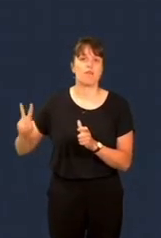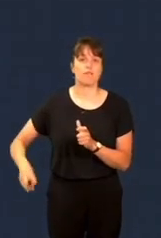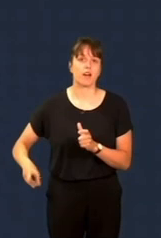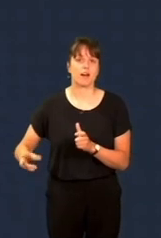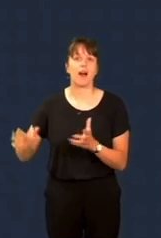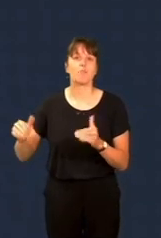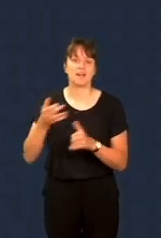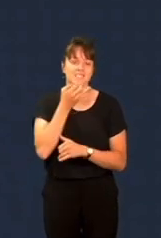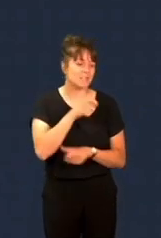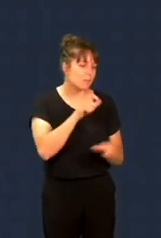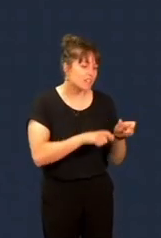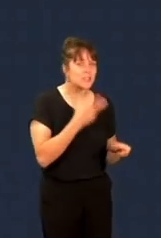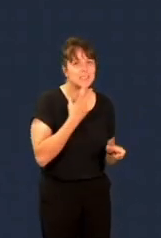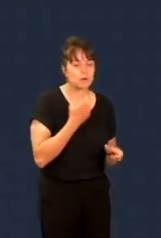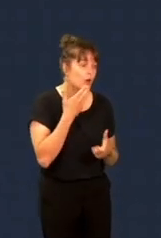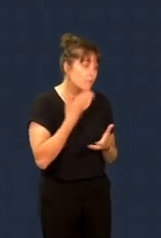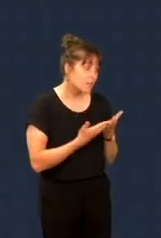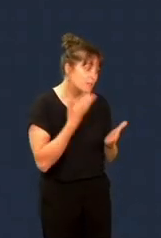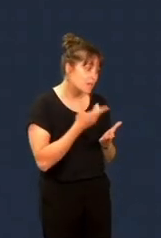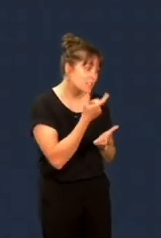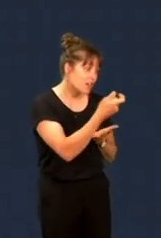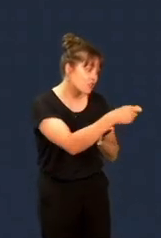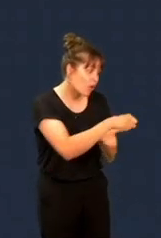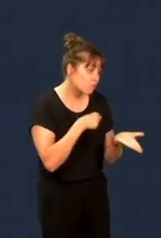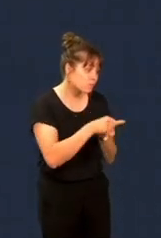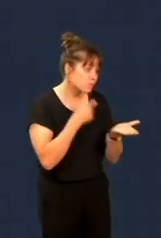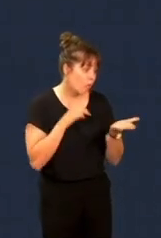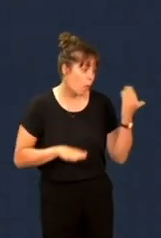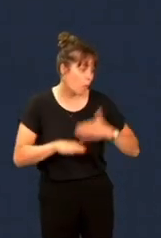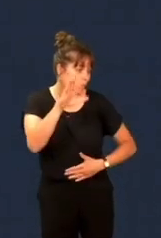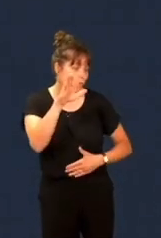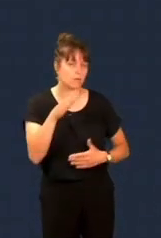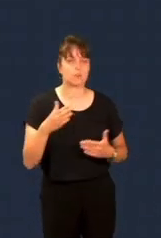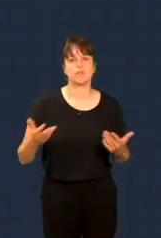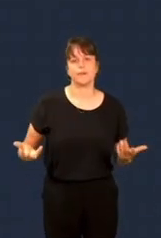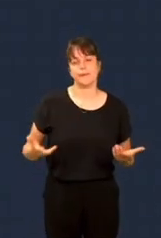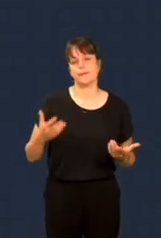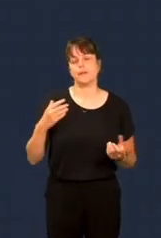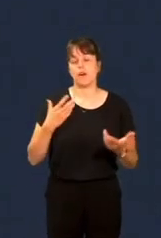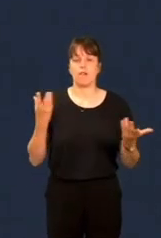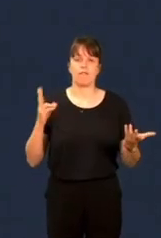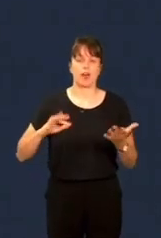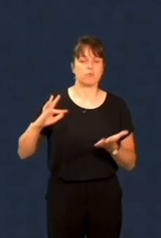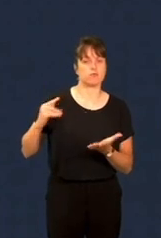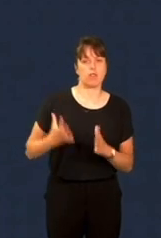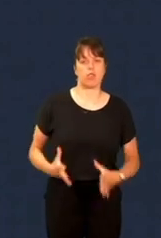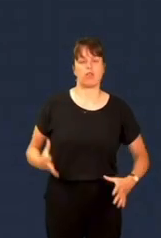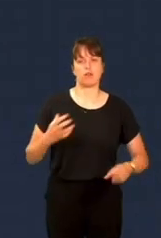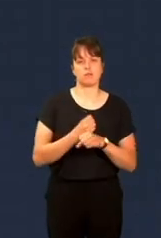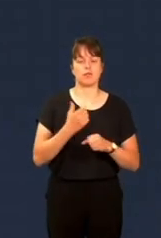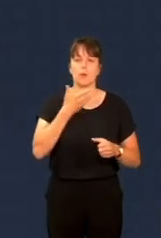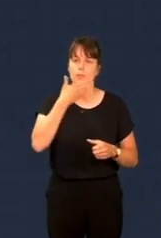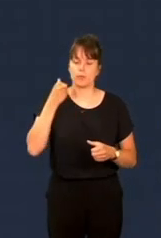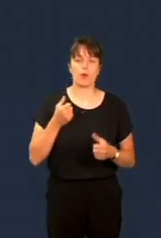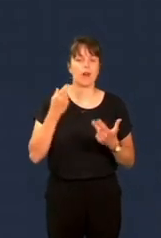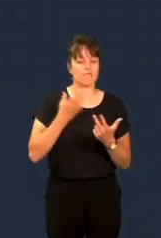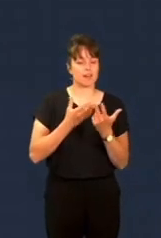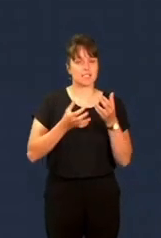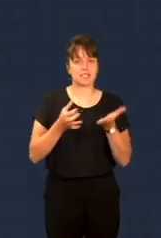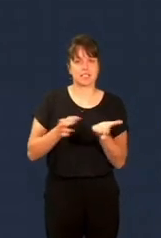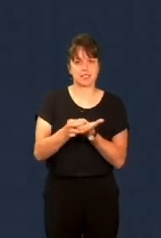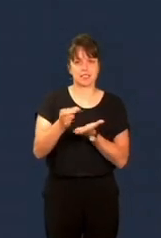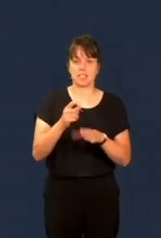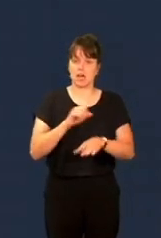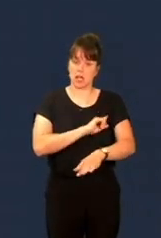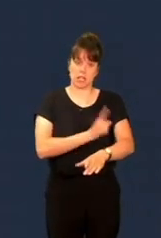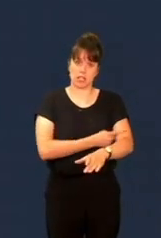contribuables de notre région pour leur participation à leur essor. En conclusion, nous pensons que vous devriez rééquilibrer votre stratégie énergétique par une politique